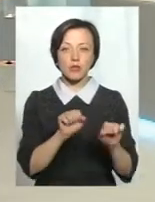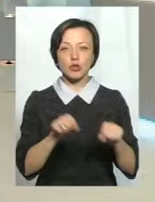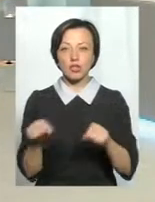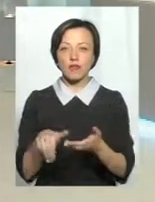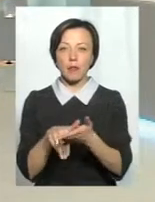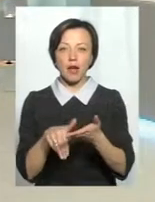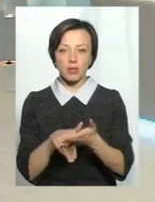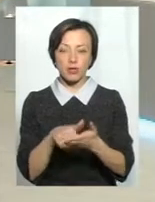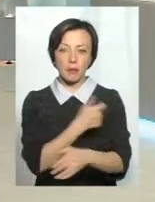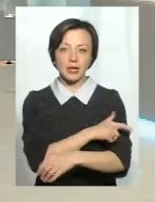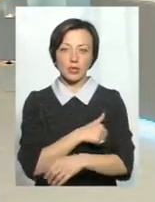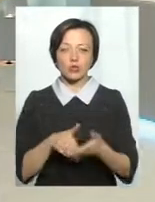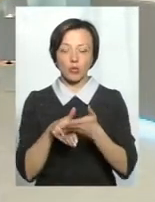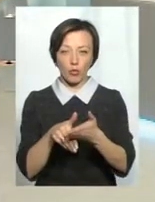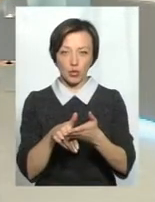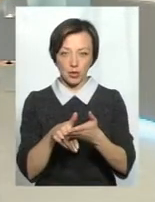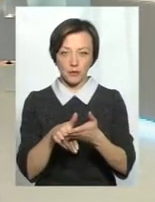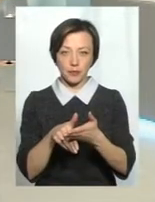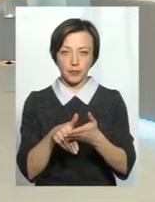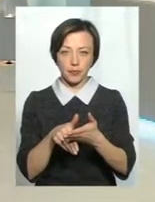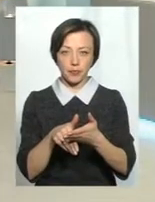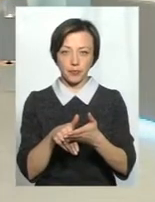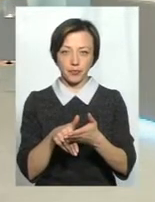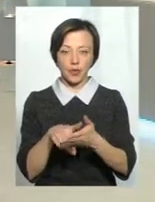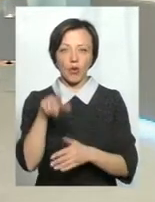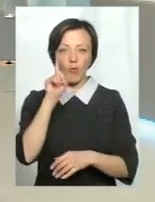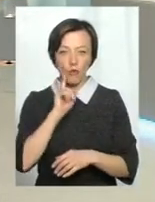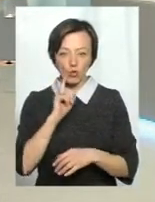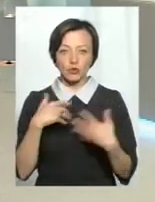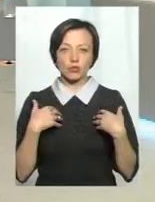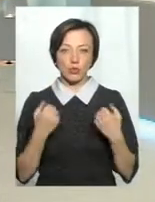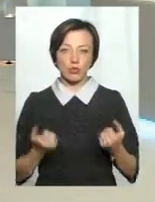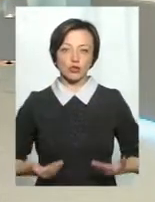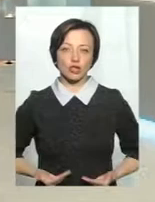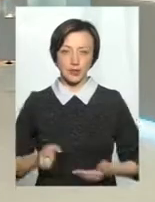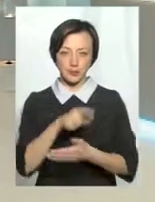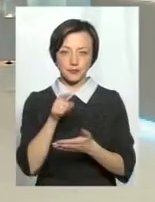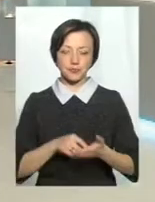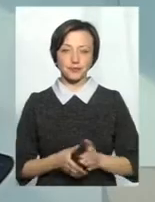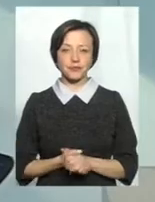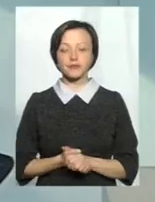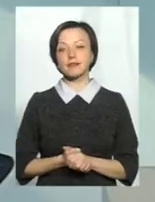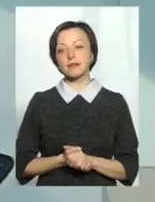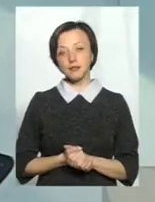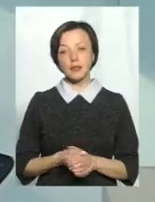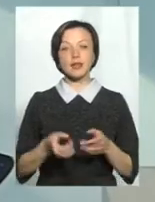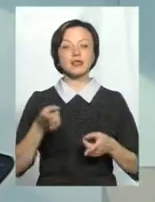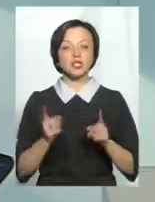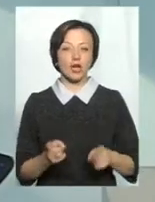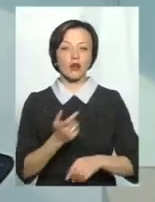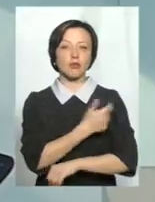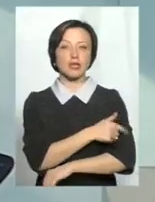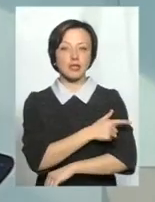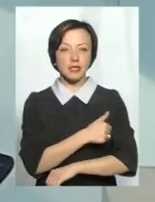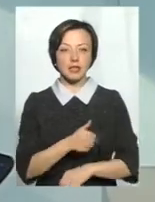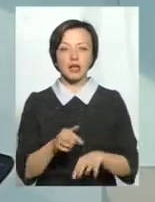методи медицини, аби допомогти комфортно і здорово жити? Ну, звичайно. В медицині